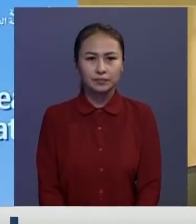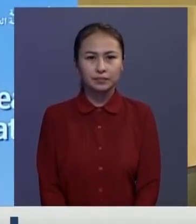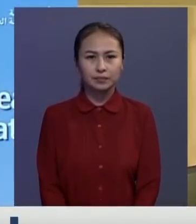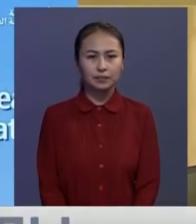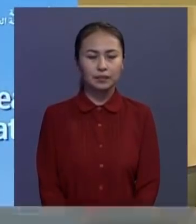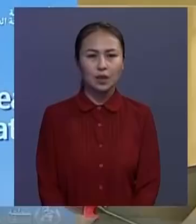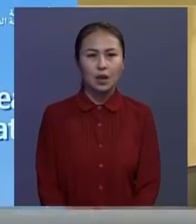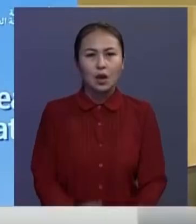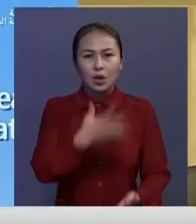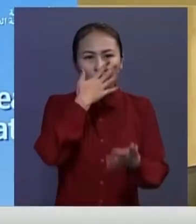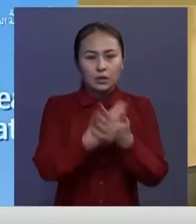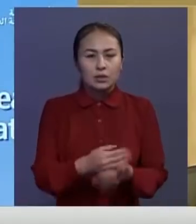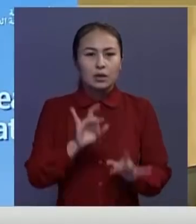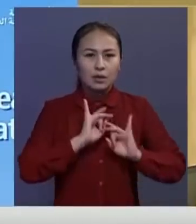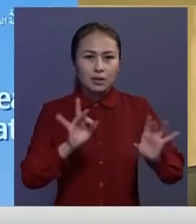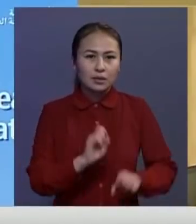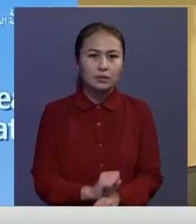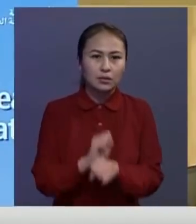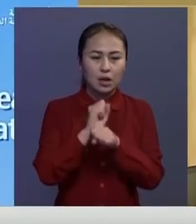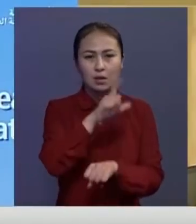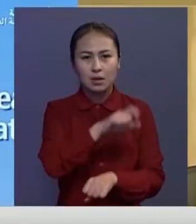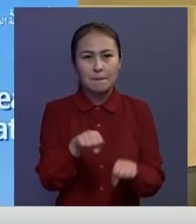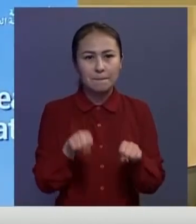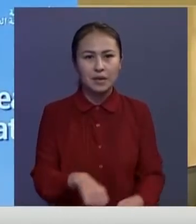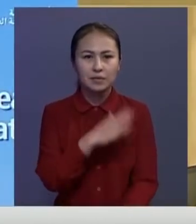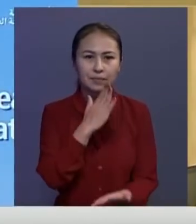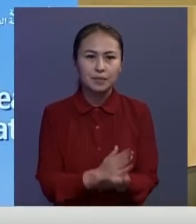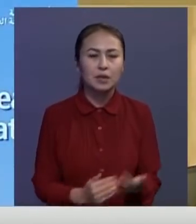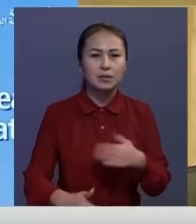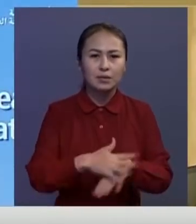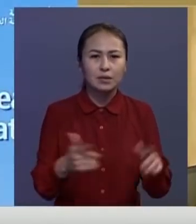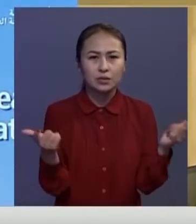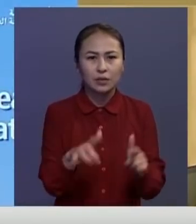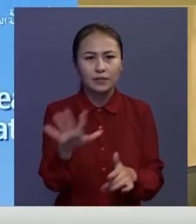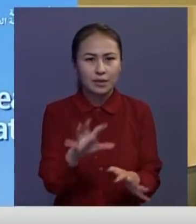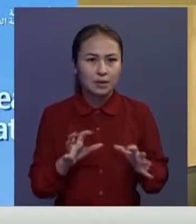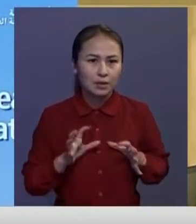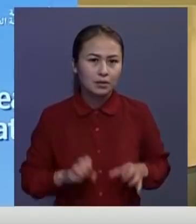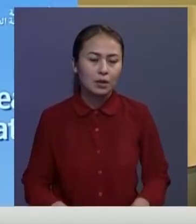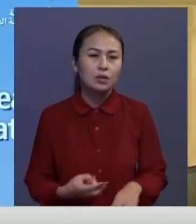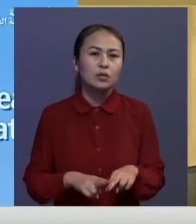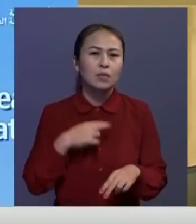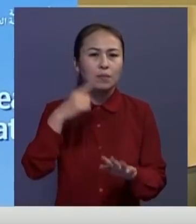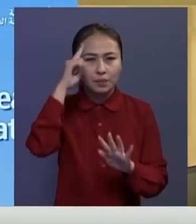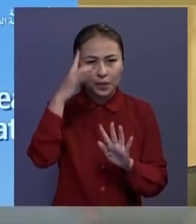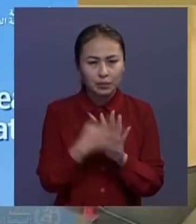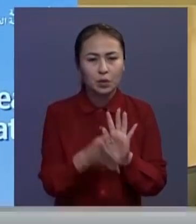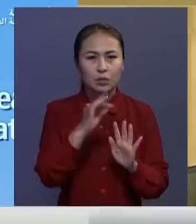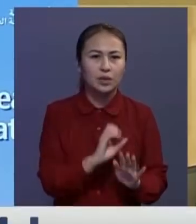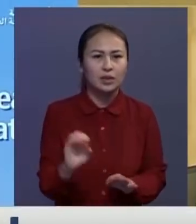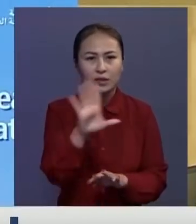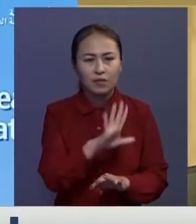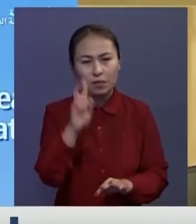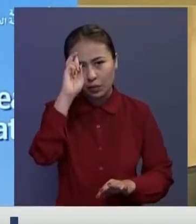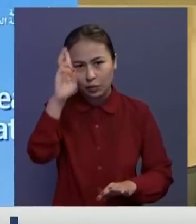Өз пікірін ашыға айтып, наразылығын білдеруге құқығы бар. Қалық шектеулерден жалыққанын түсінеміз. Алайда Еуропа елдерінің